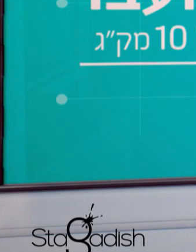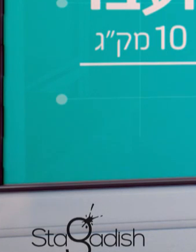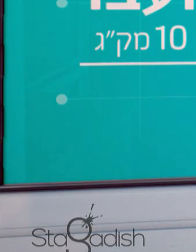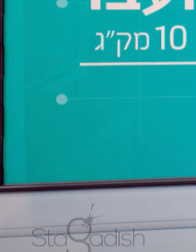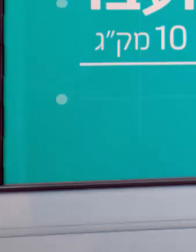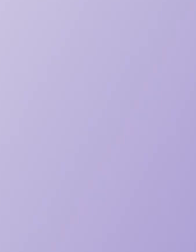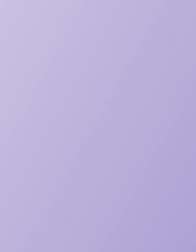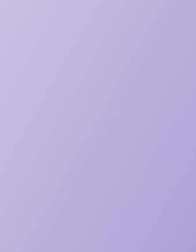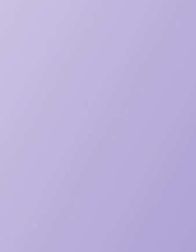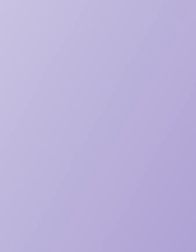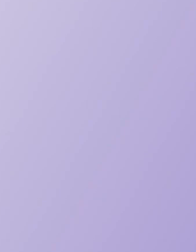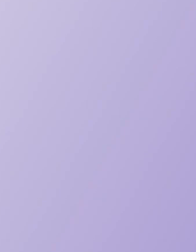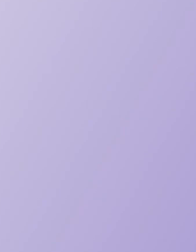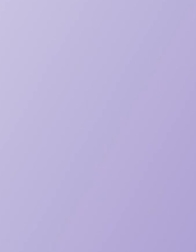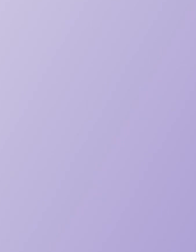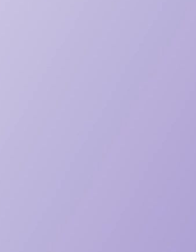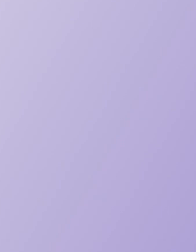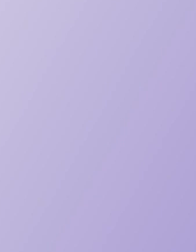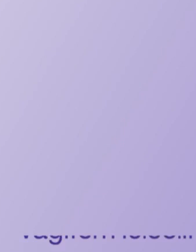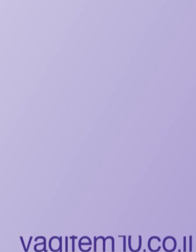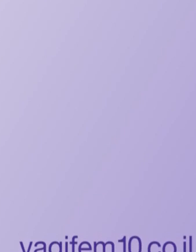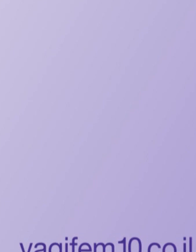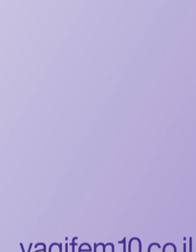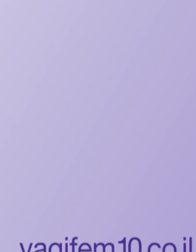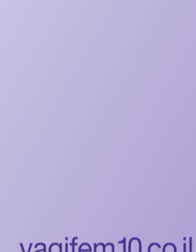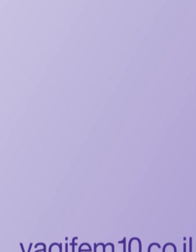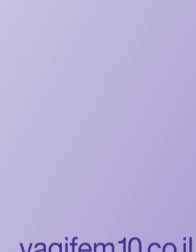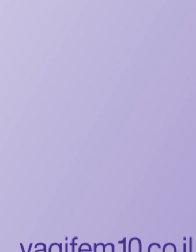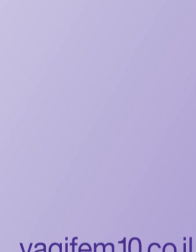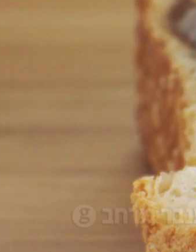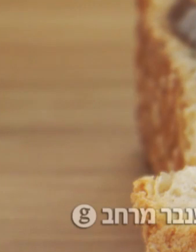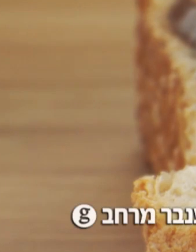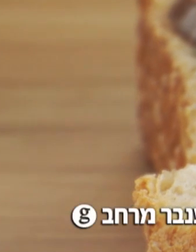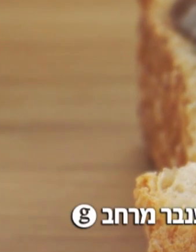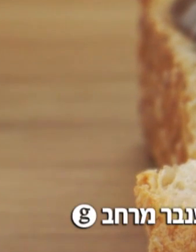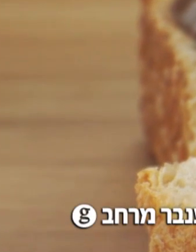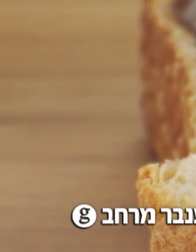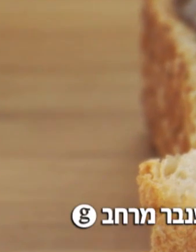מתייבשת? וגיפם. טיפול אינטימי ביובש וביצריבה בנרטיק לבנות חמישים ומעלה.